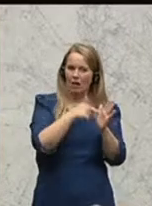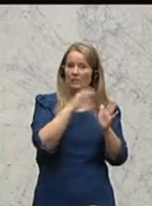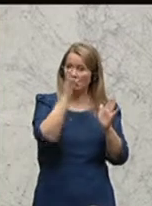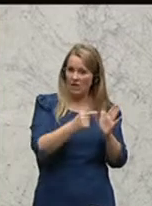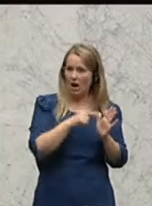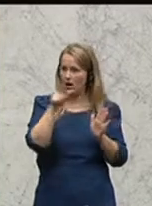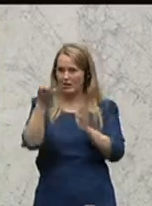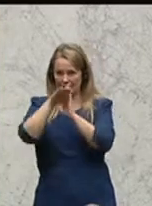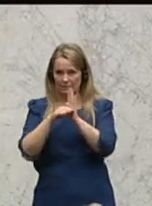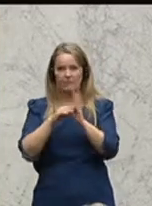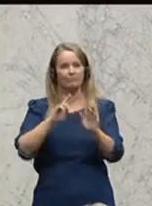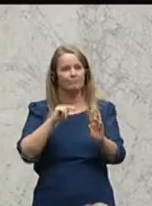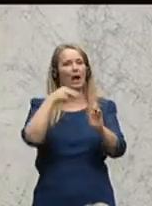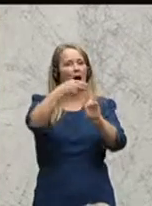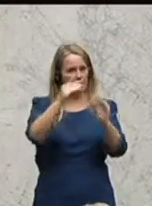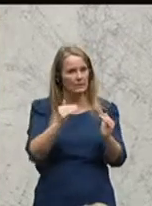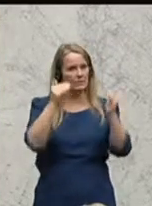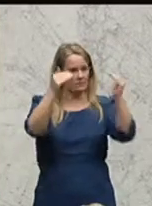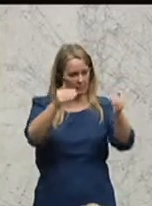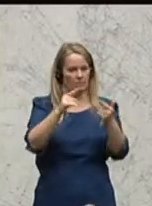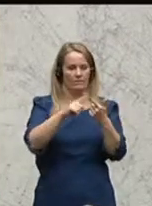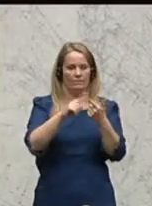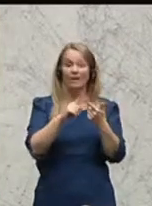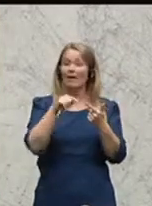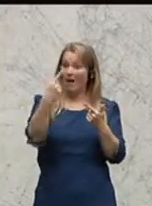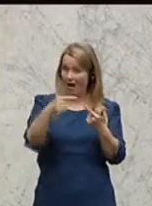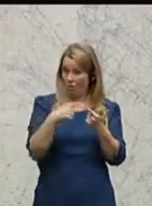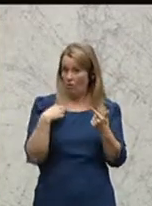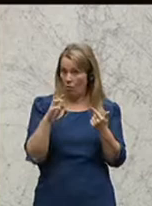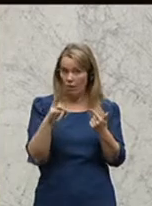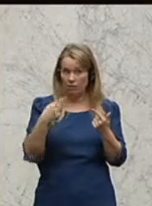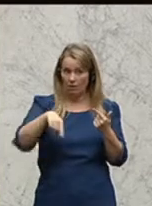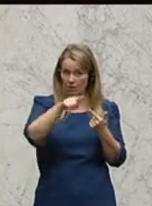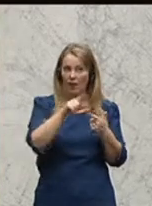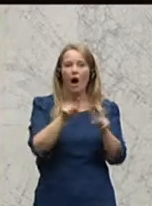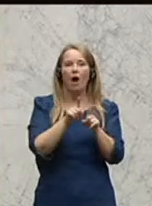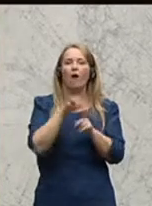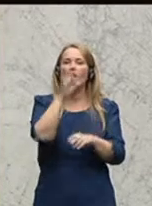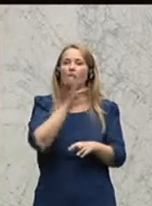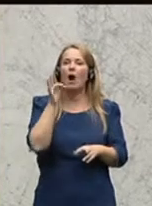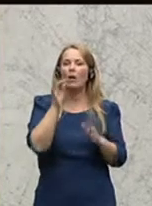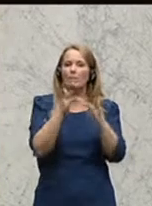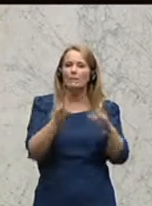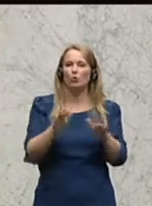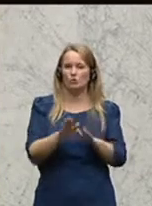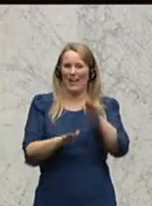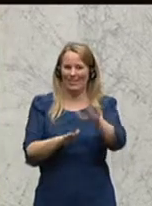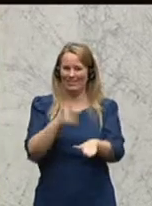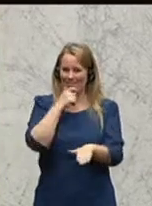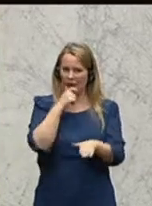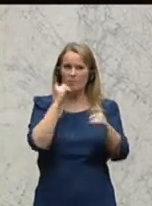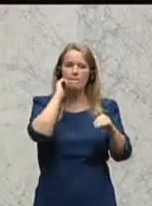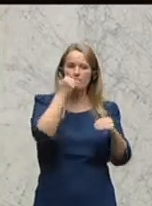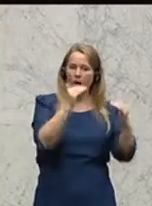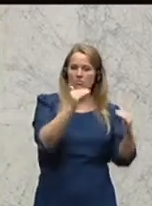glaube, da sind wir zu 100 Prozent akkurat. Hoffentlich auch beim nächsten Thema, nämlich die ganz, ganz wichtige Angleichung des Frauenpensionsantrittsalters an jenes der